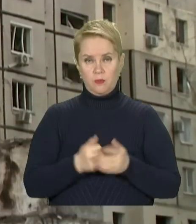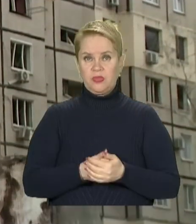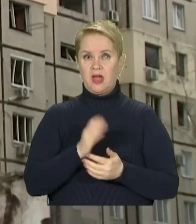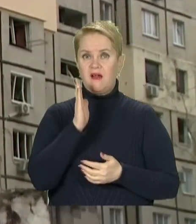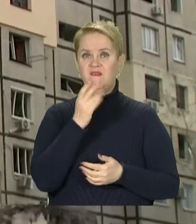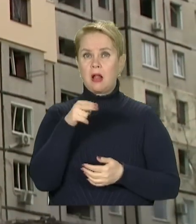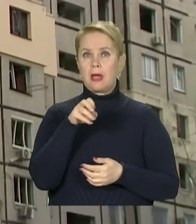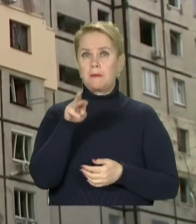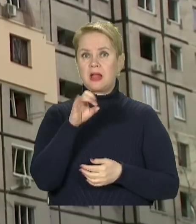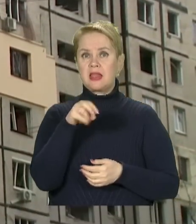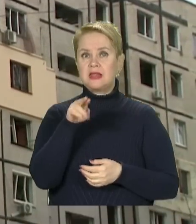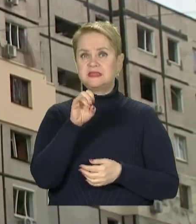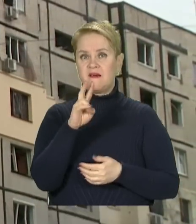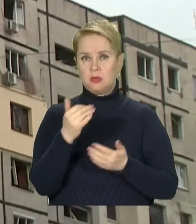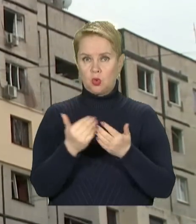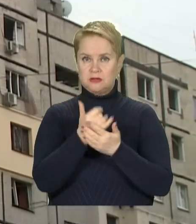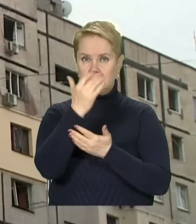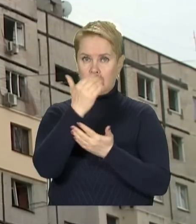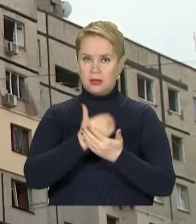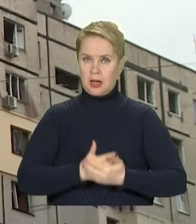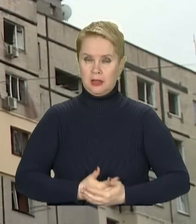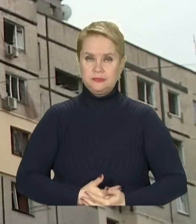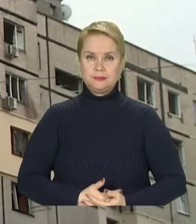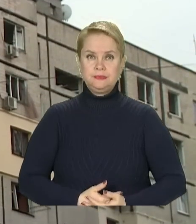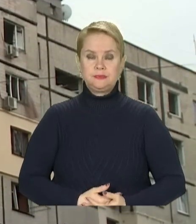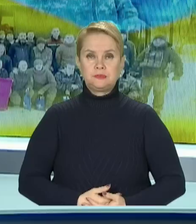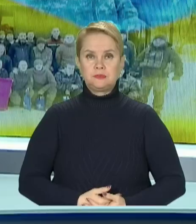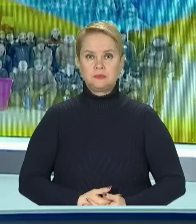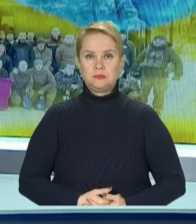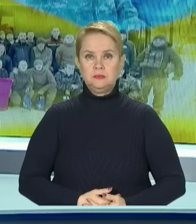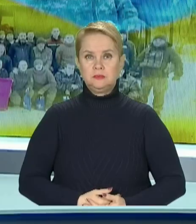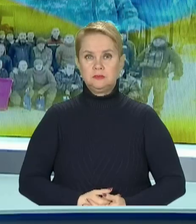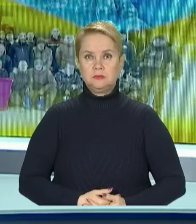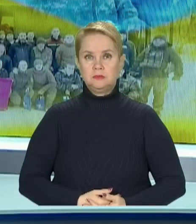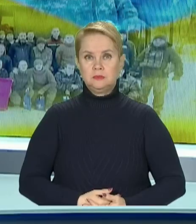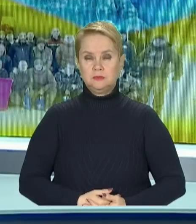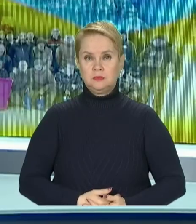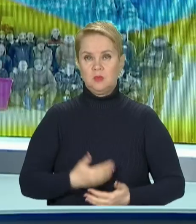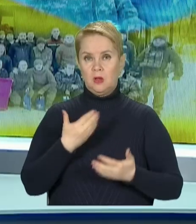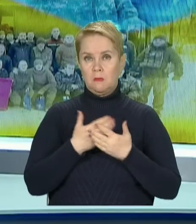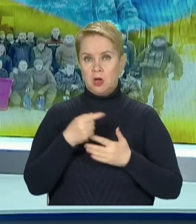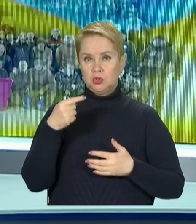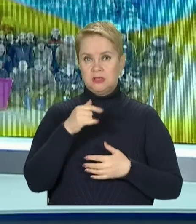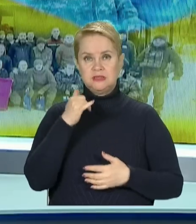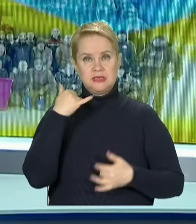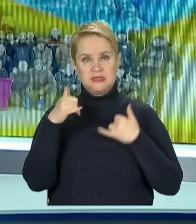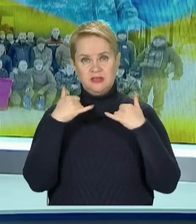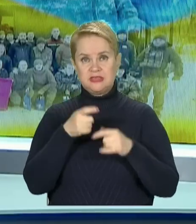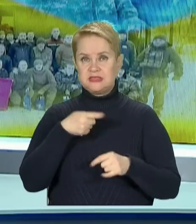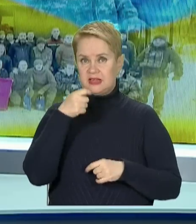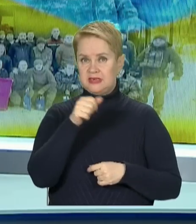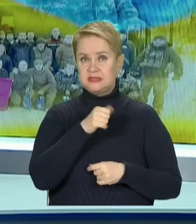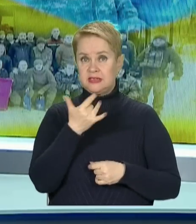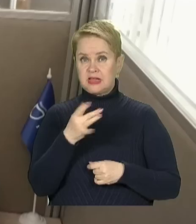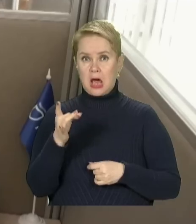Валерія Малихіна, Денис Ялісавенко. Новини 11 каналу. Майже тисяча дзвінків та заявок.